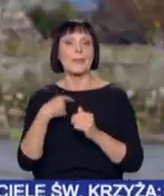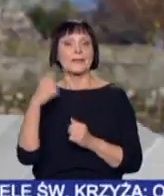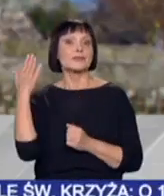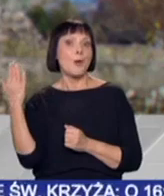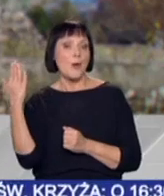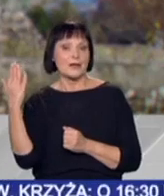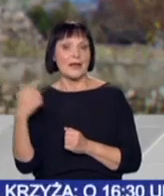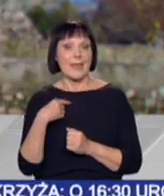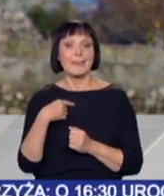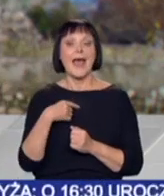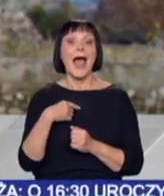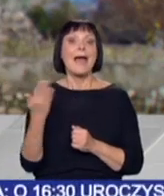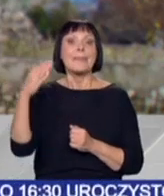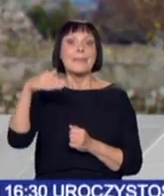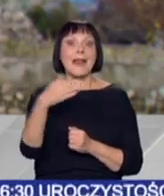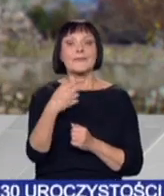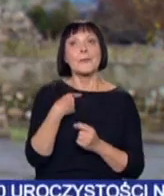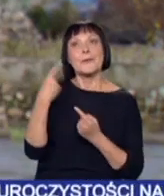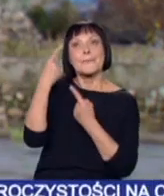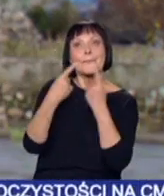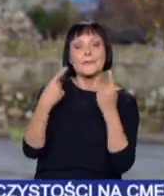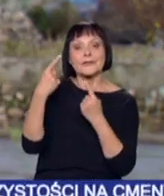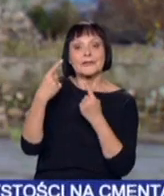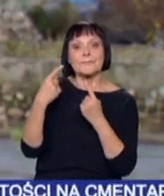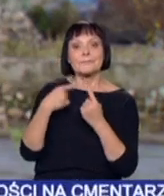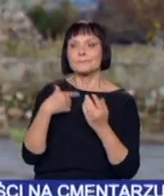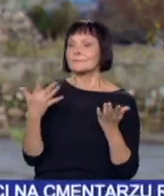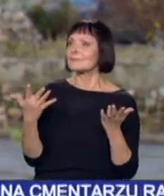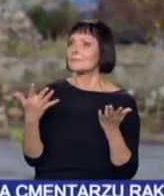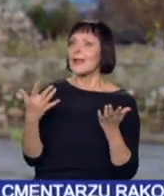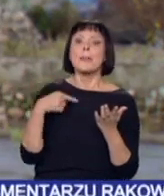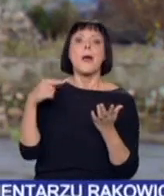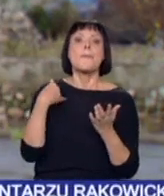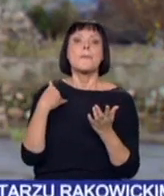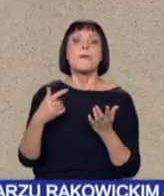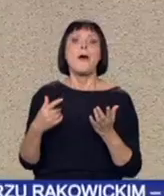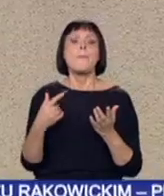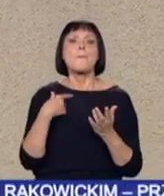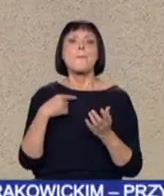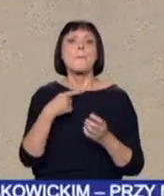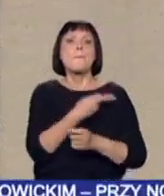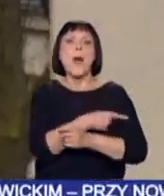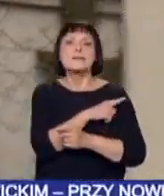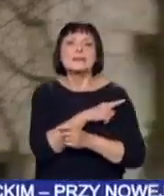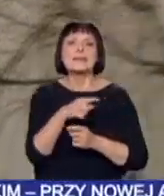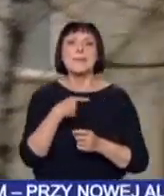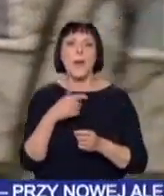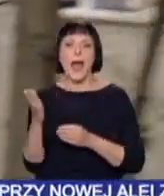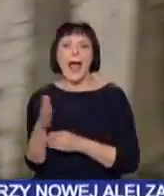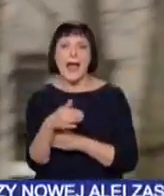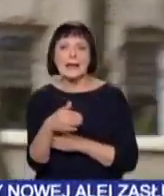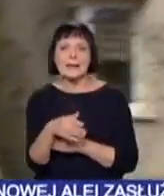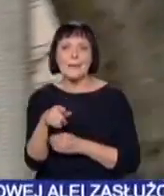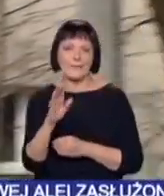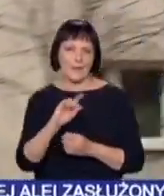Ten delfinek to była myśl, którą podejrzałem. To było coś w Poznaniu. Tam była ryba położona do tym